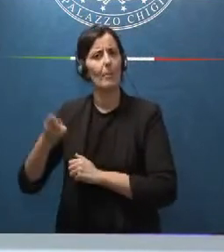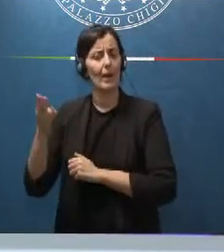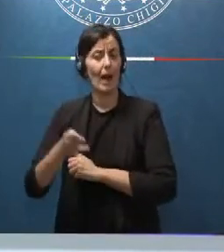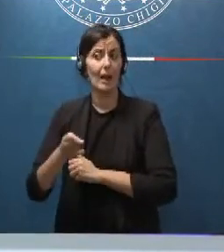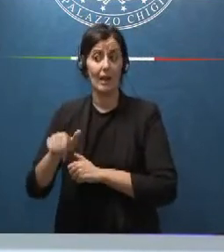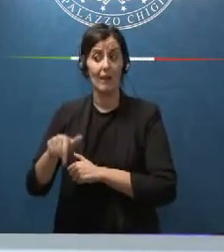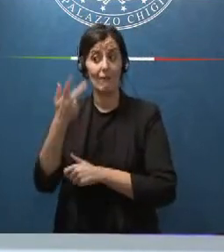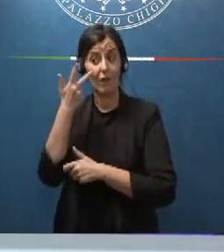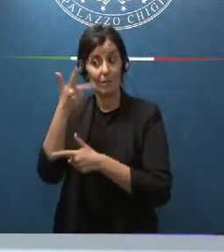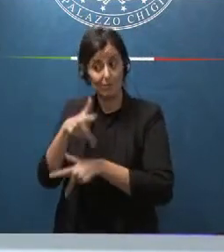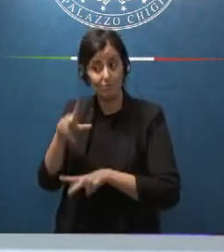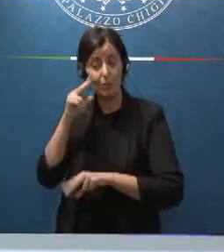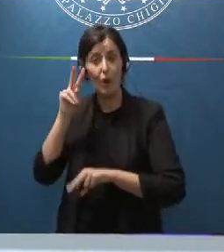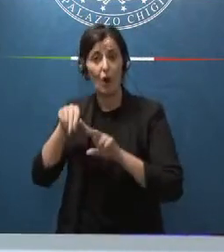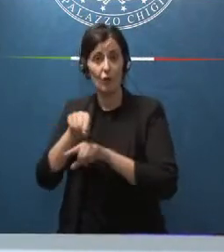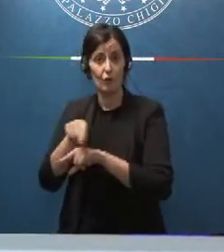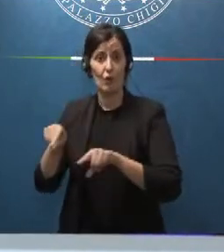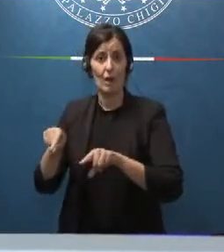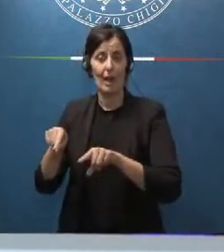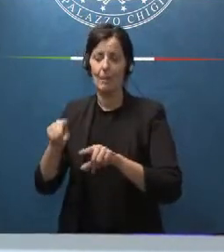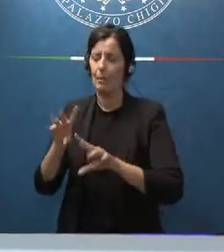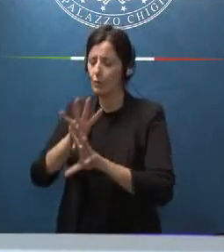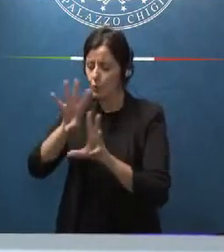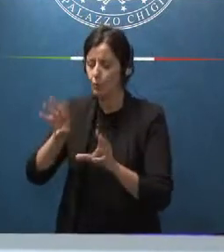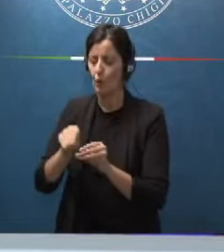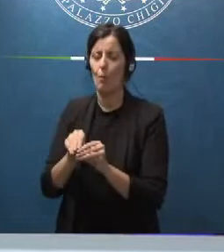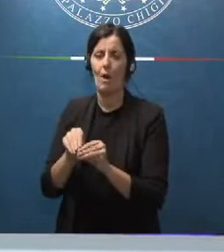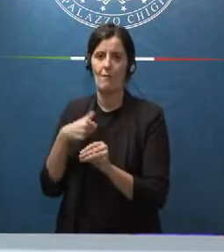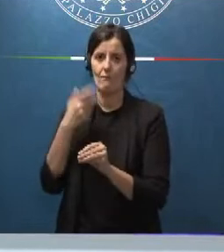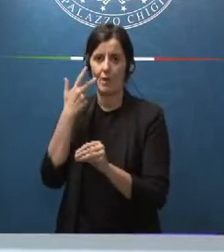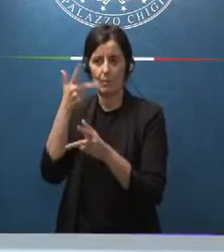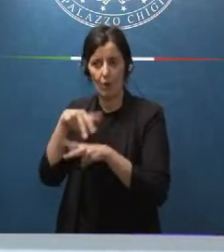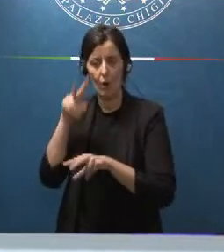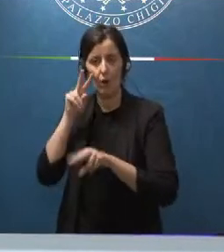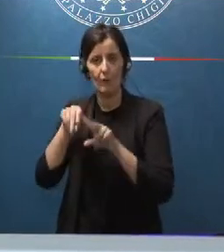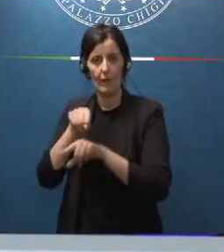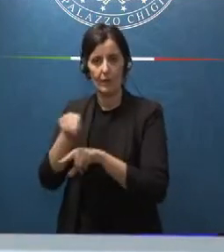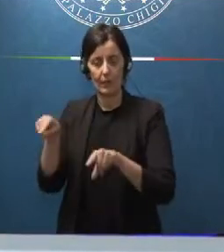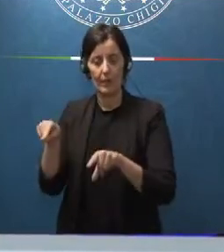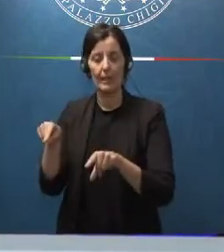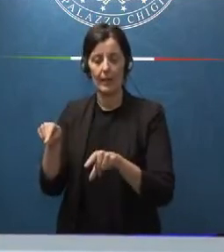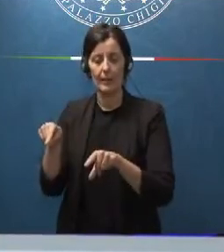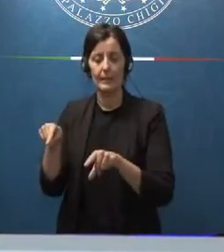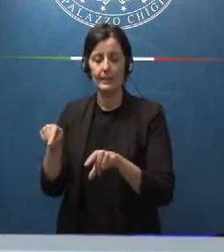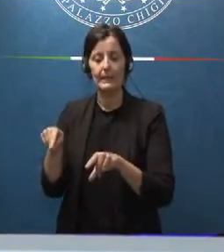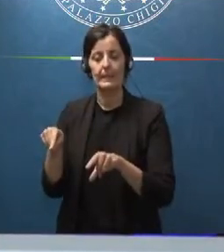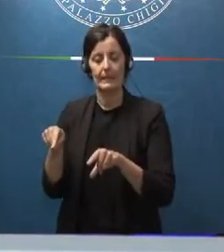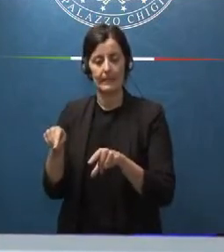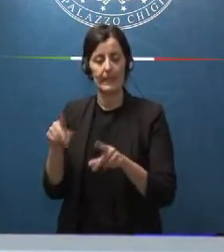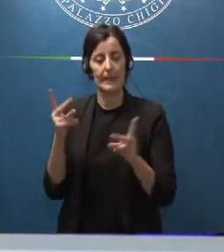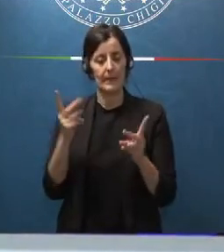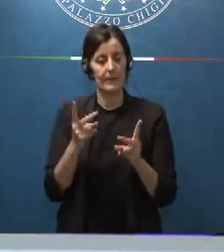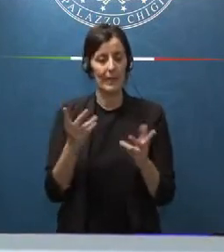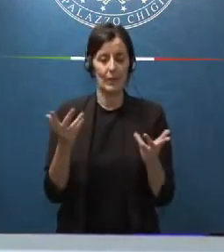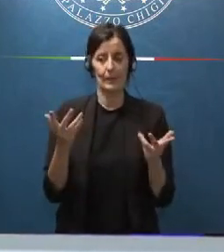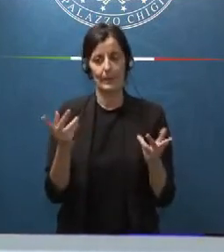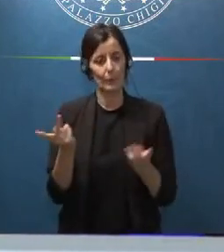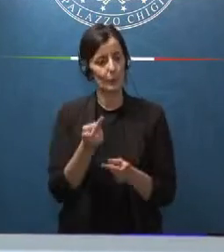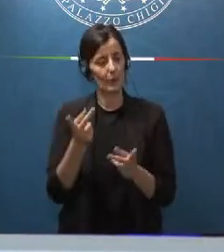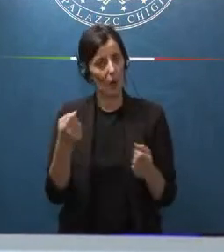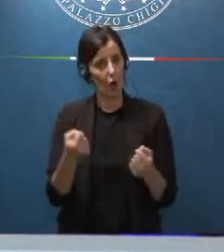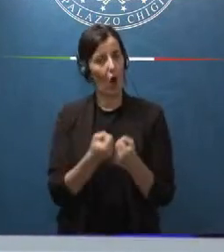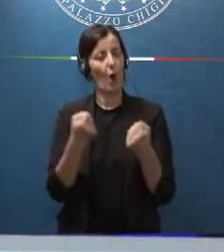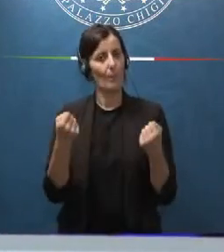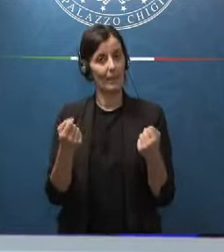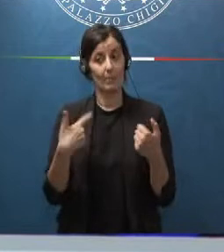rivedere integralmente sono effettivamente incompatibili